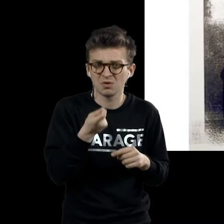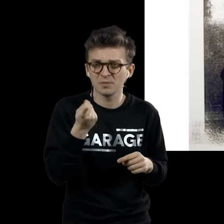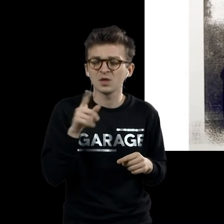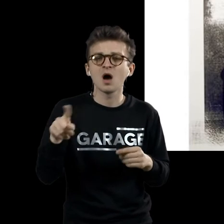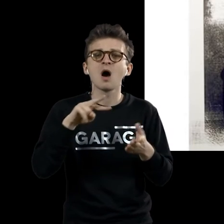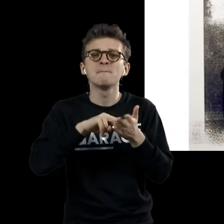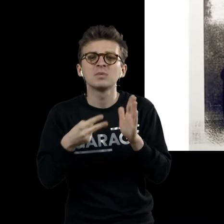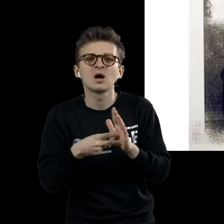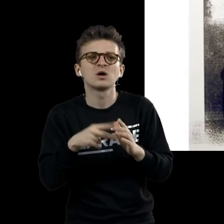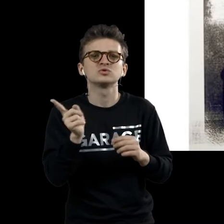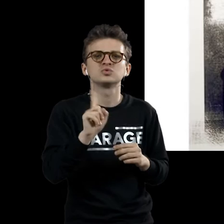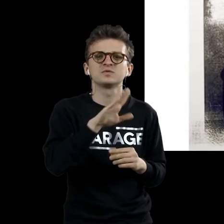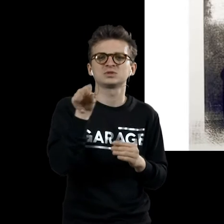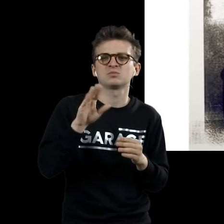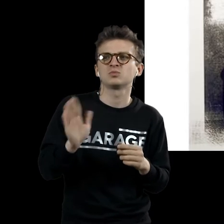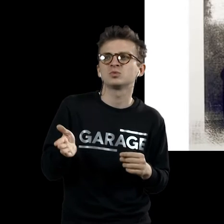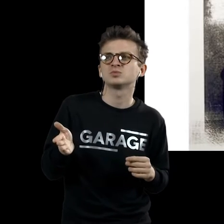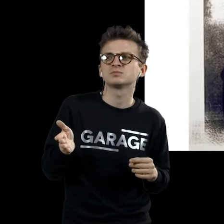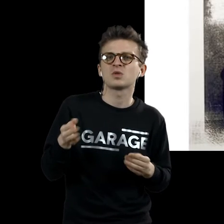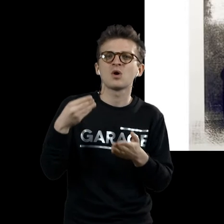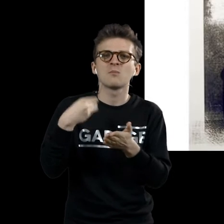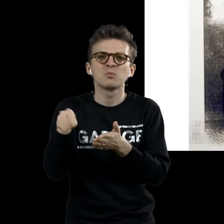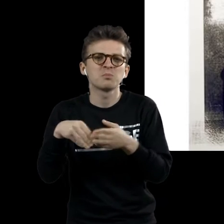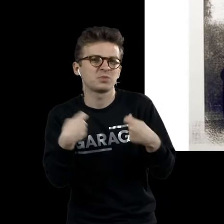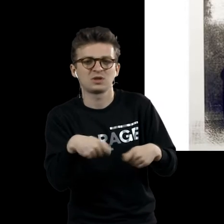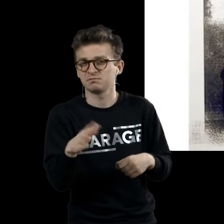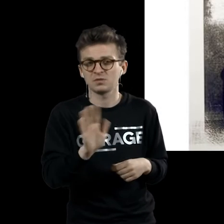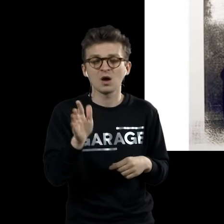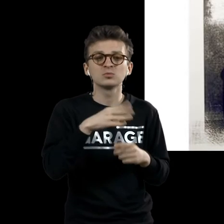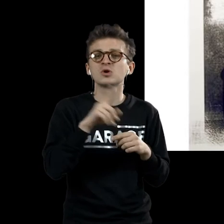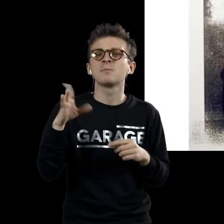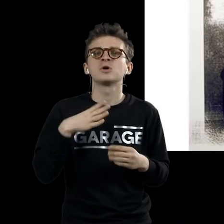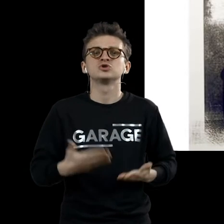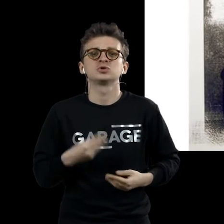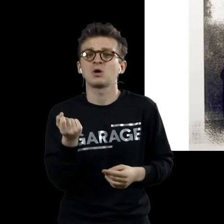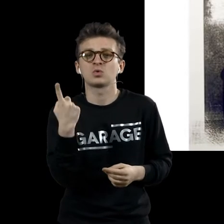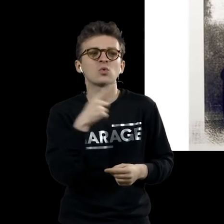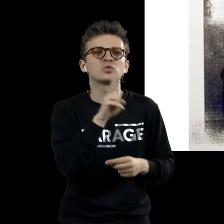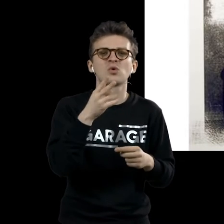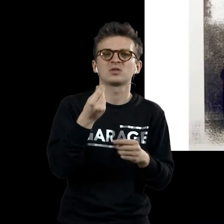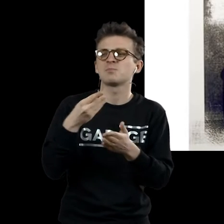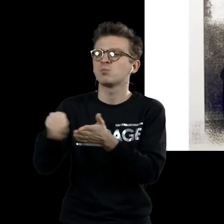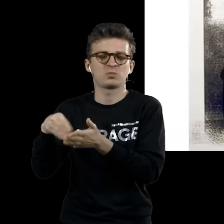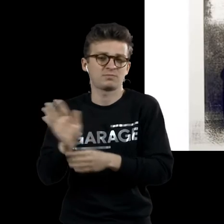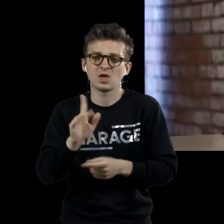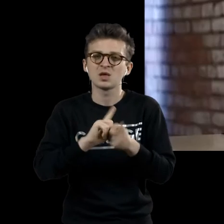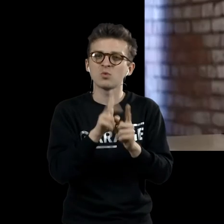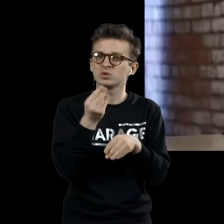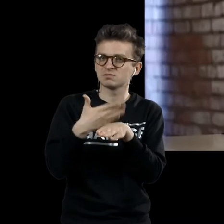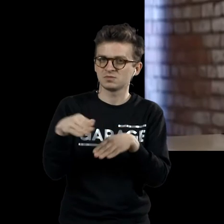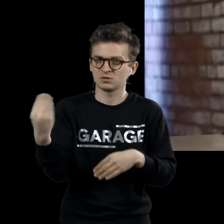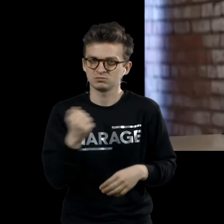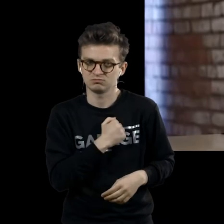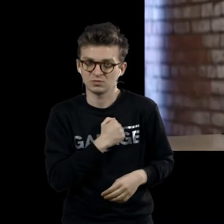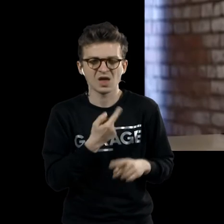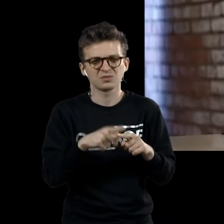были рассчитаны на то, чтобы они продавались. Он жил не столько за счет коллекционеров, сколько за счет меценатов. Это немножко другая